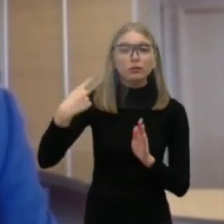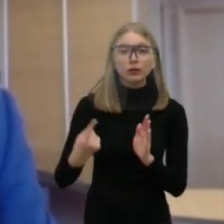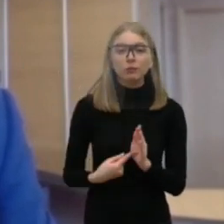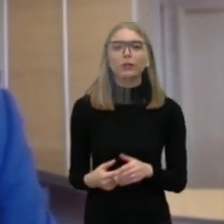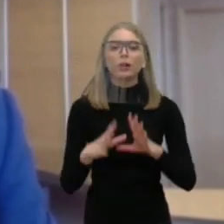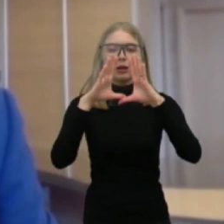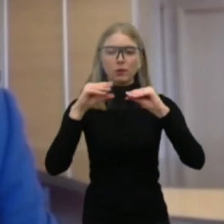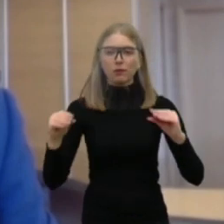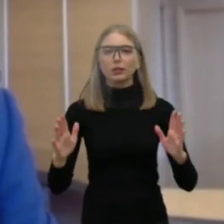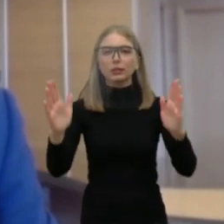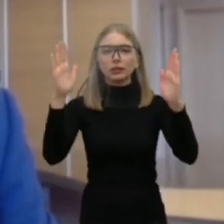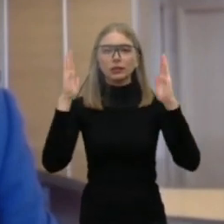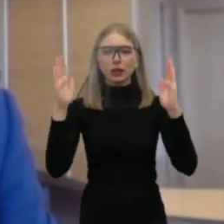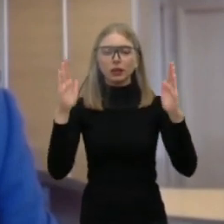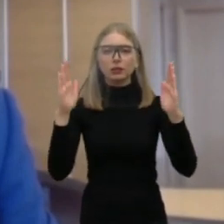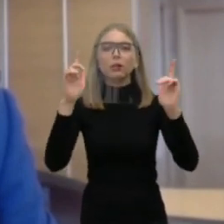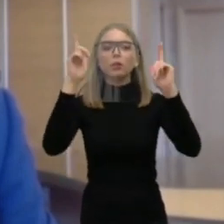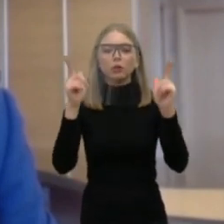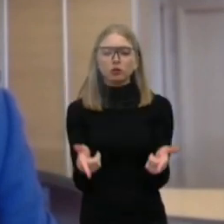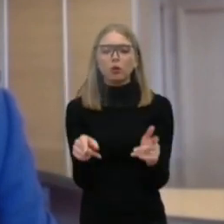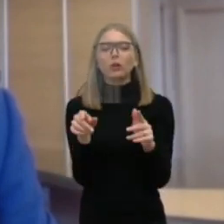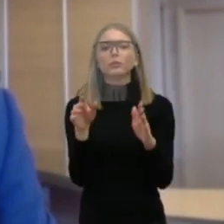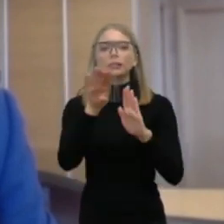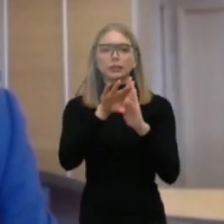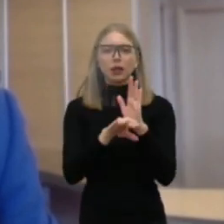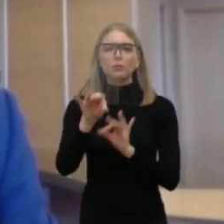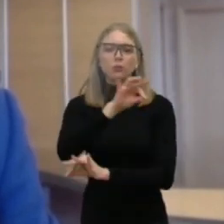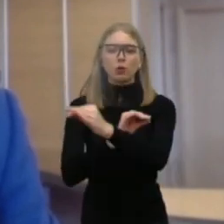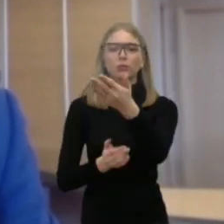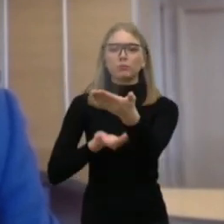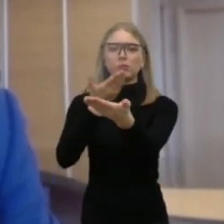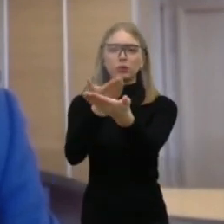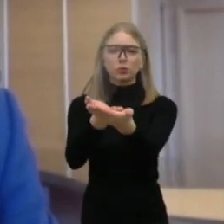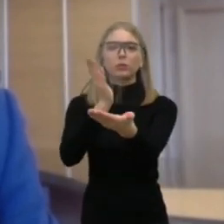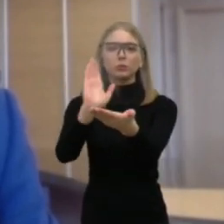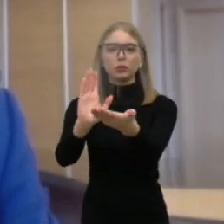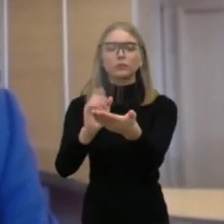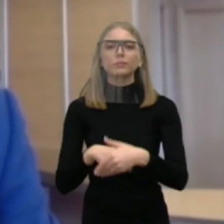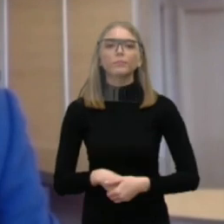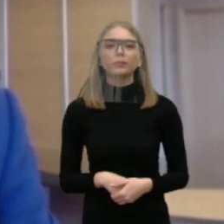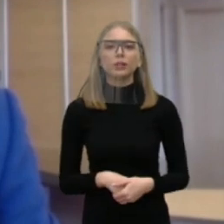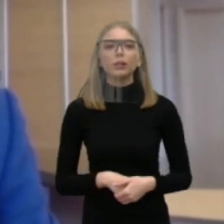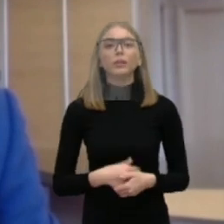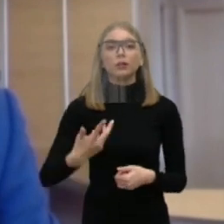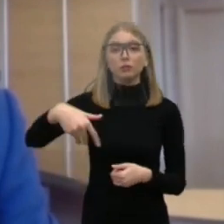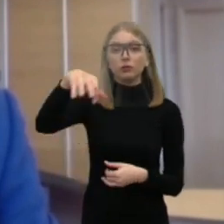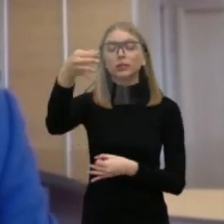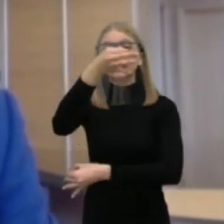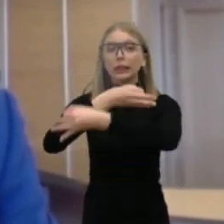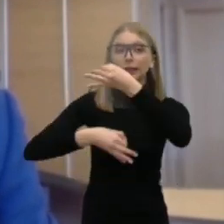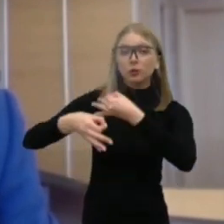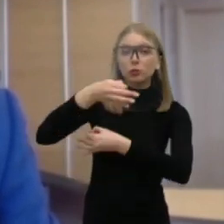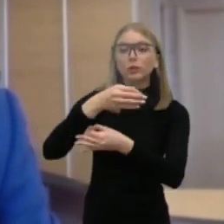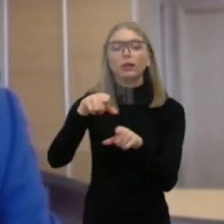sesijoje. Tikrai tas įstatymio projektas bus pateiktas pavasario sesijoje. Jisai bus aptartas ir su